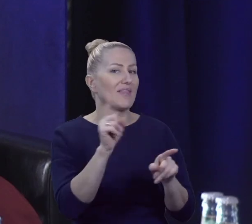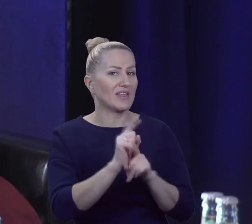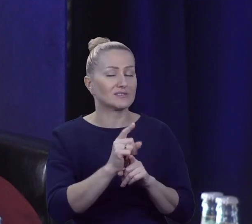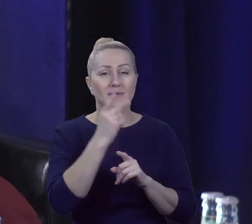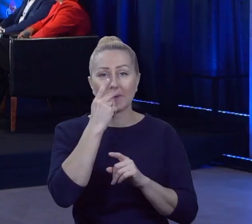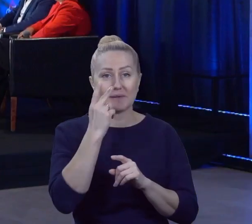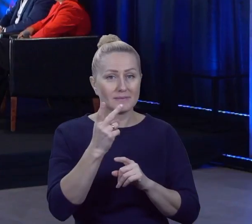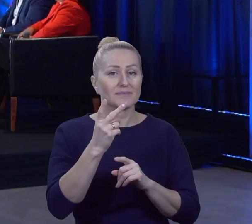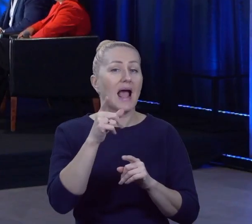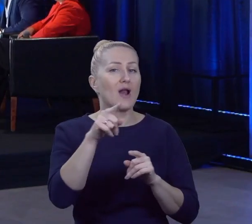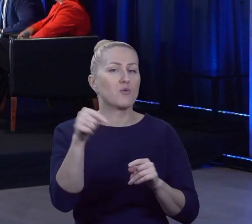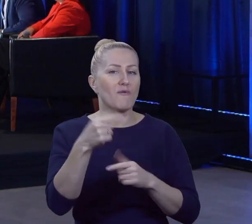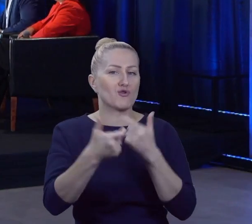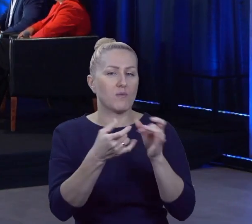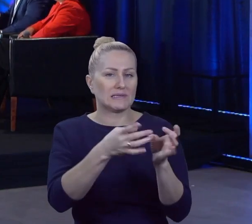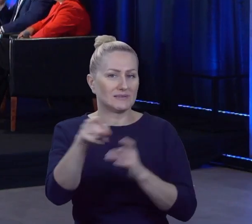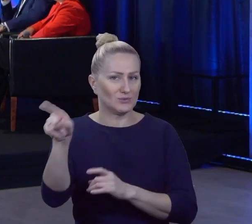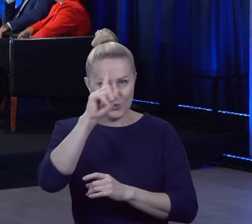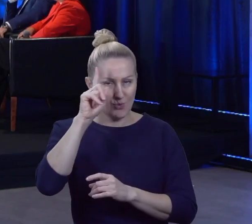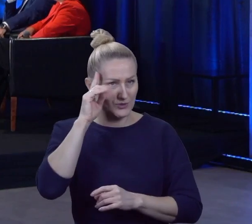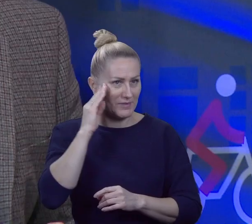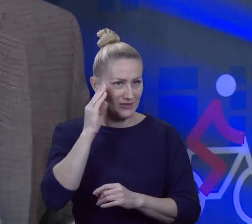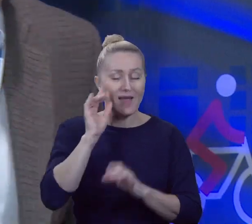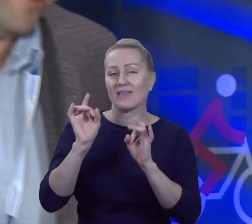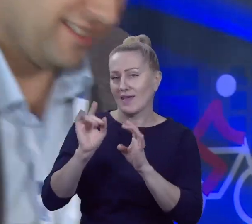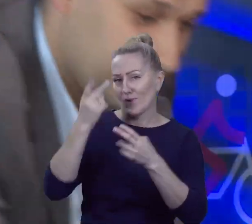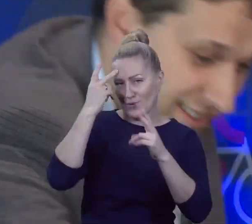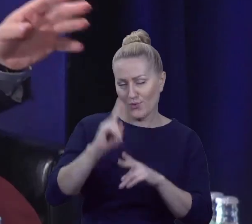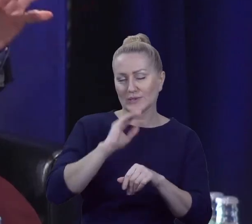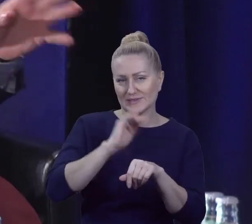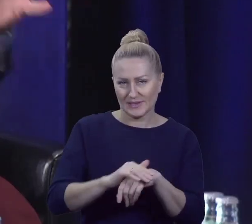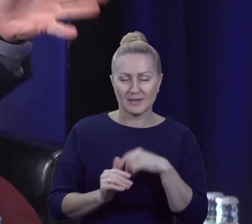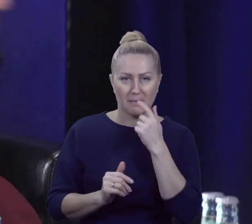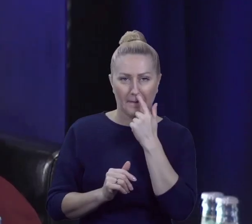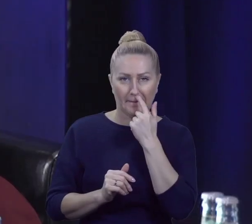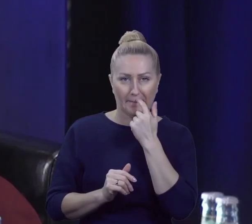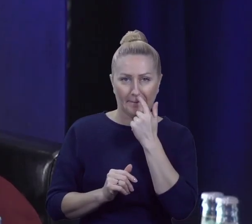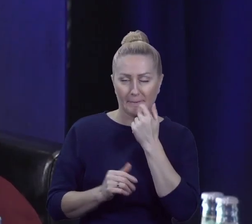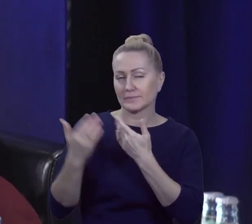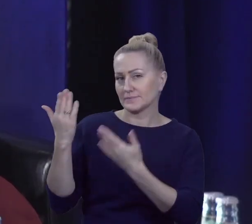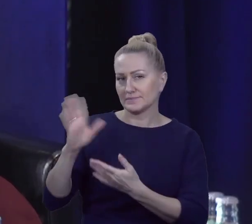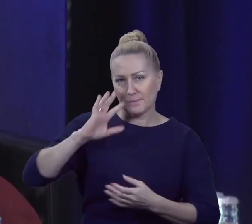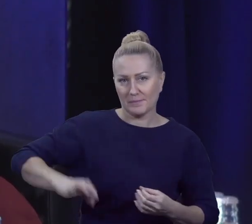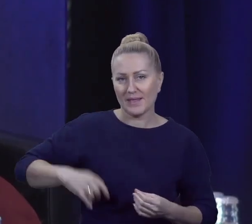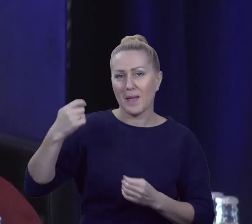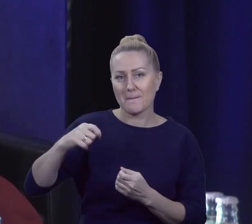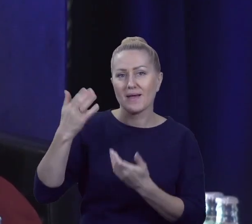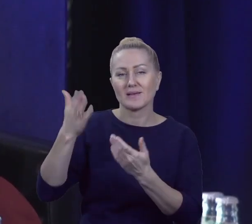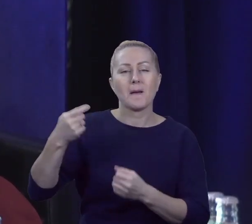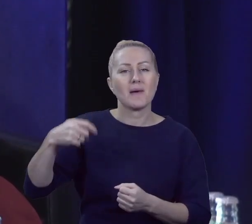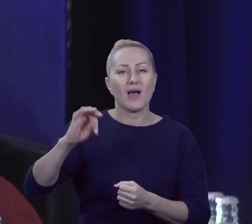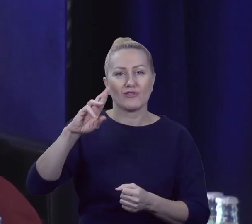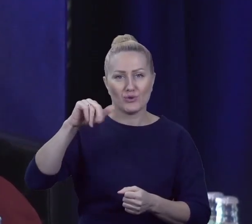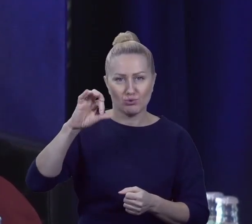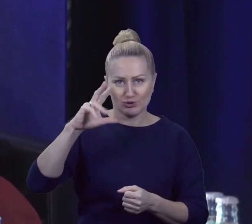mieszkańcy, każdorazowo. Tutaj pełna zgoda. Panie prezydencie, do pana prezydenta Truskolaskiego teraz mam